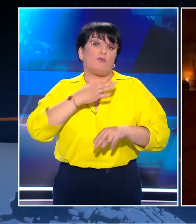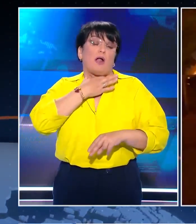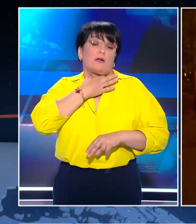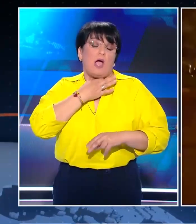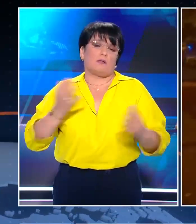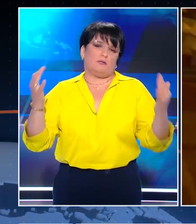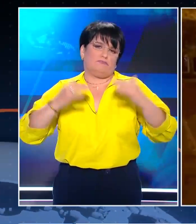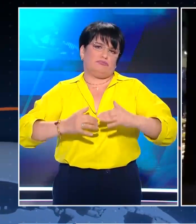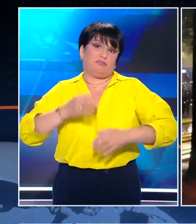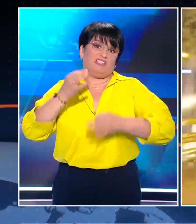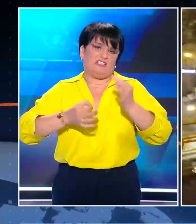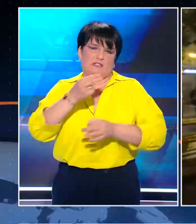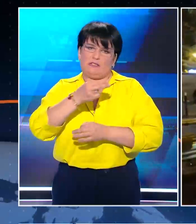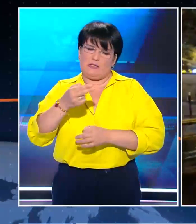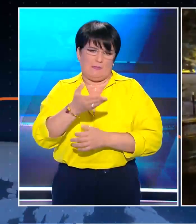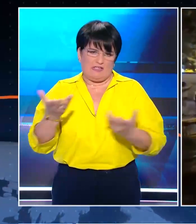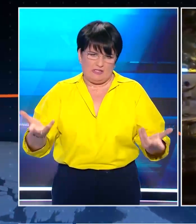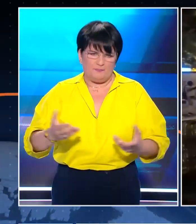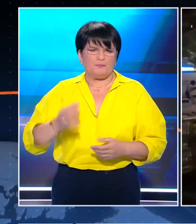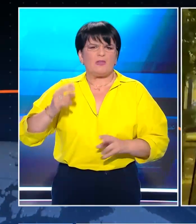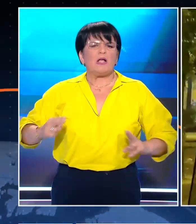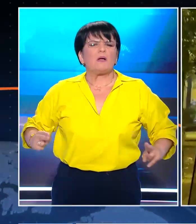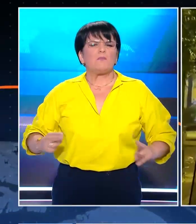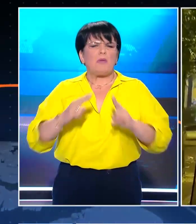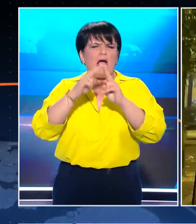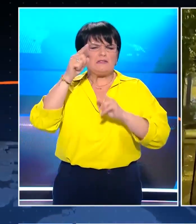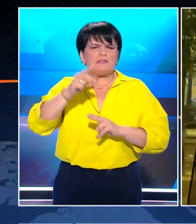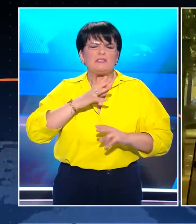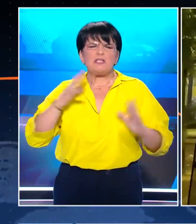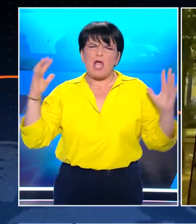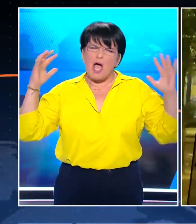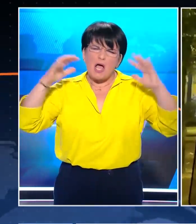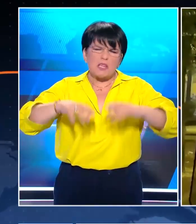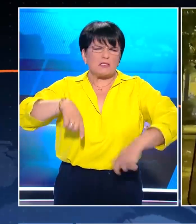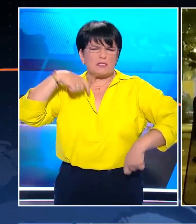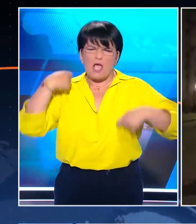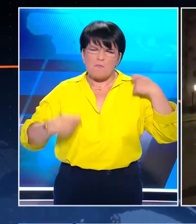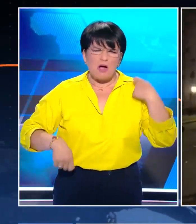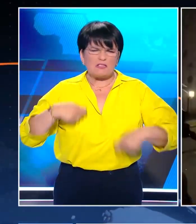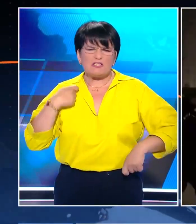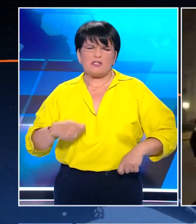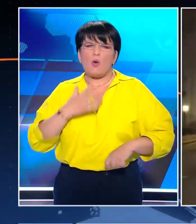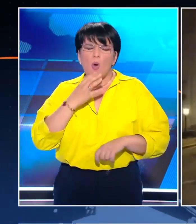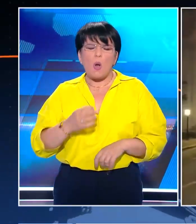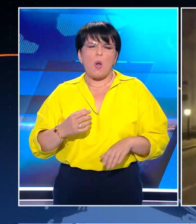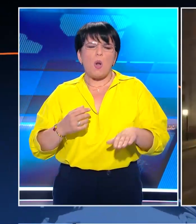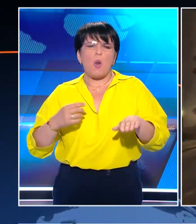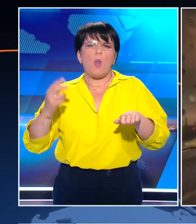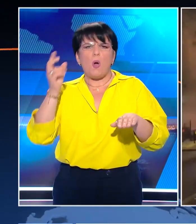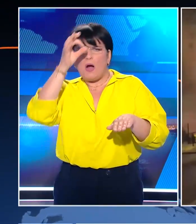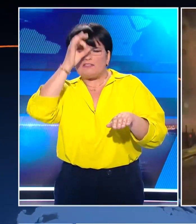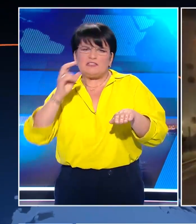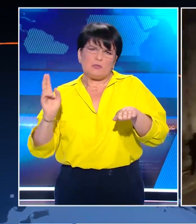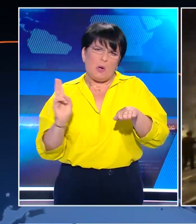Η Γαλλία φλέκεται. Χιλιάδες διαδηλωτές ξεχύνονται στις μεγάλες πόλεις της χώρας, μετά την ενψυχρό δολοφονία του 17χρονου από αστυνομικό κατά τη